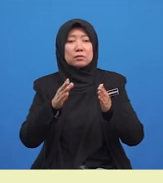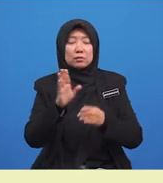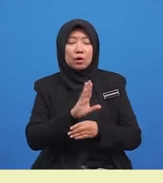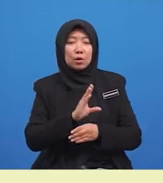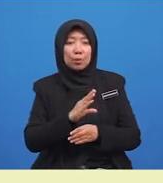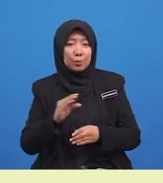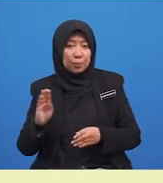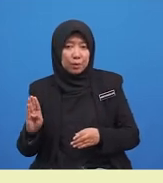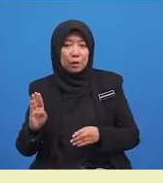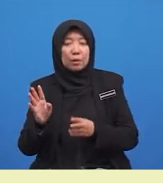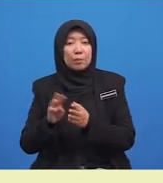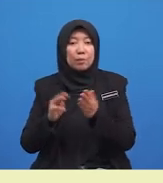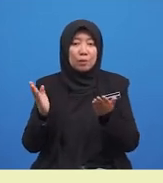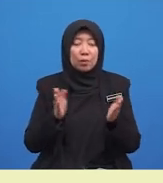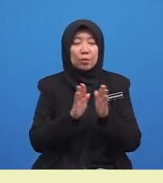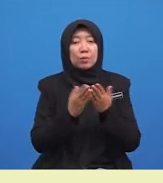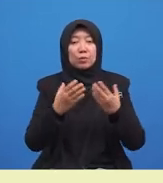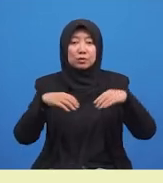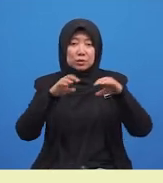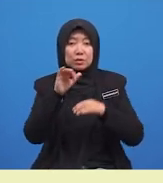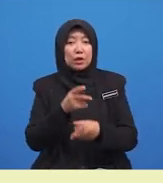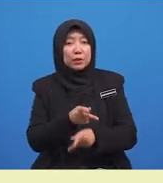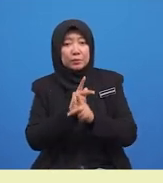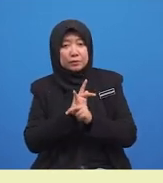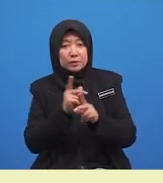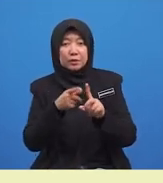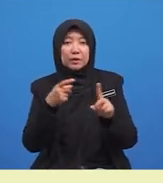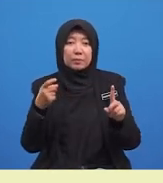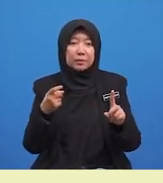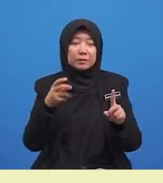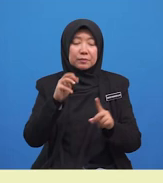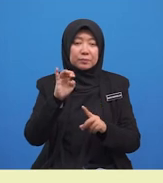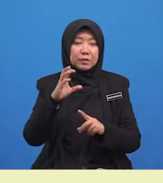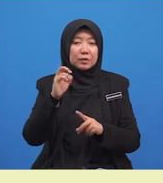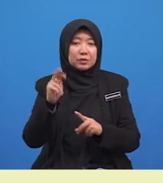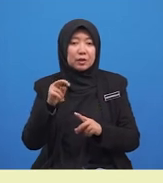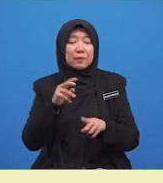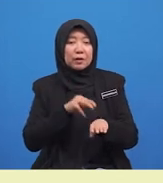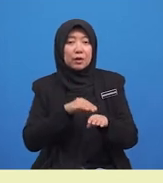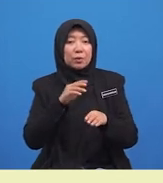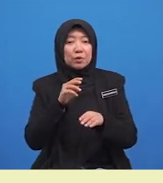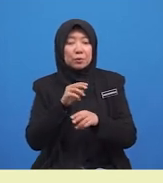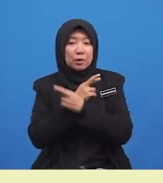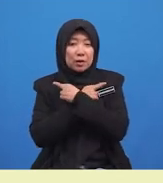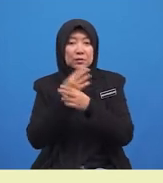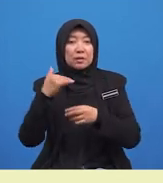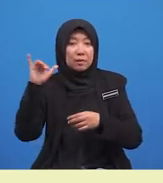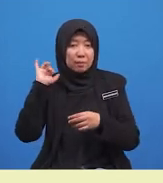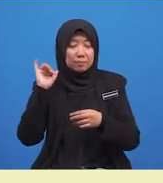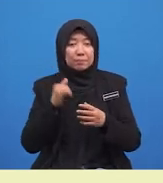buku cerita yang dipinjam daripada Mecing pada waktu rehat semalam.